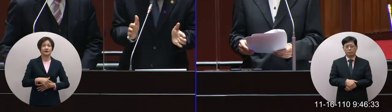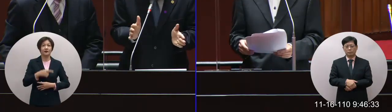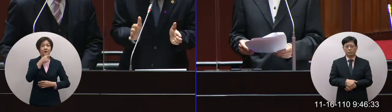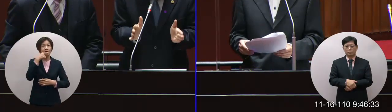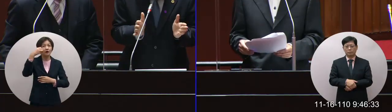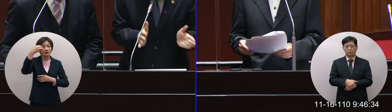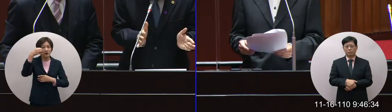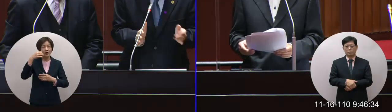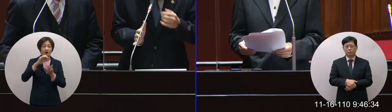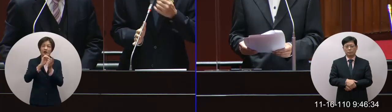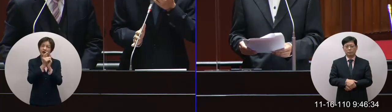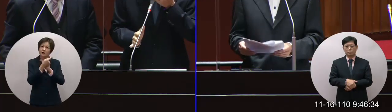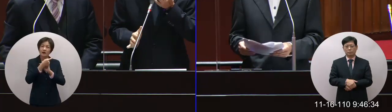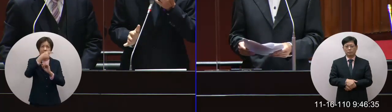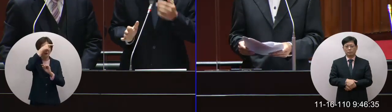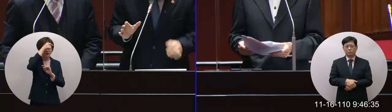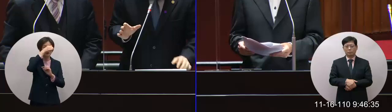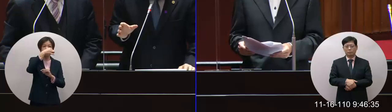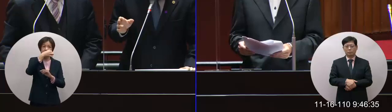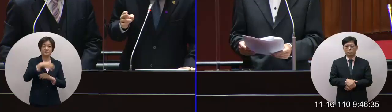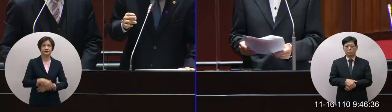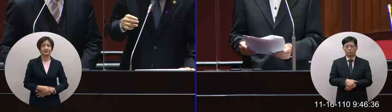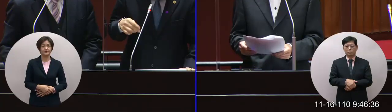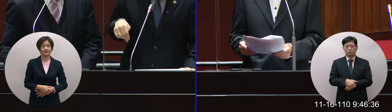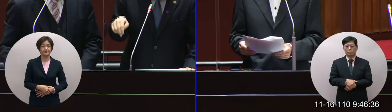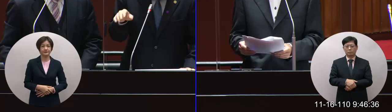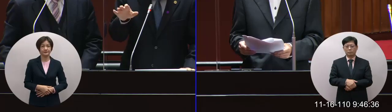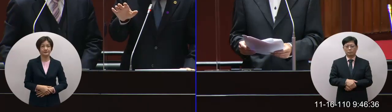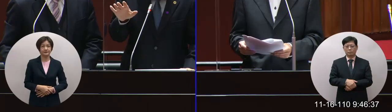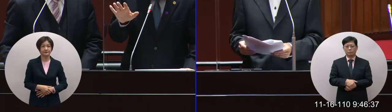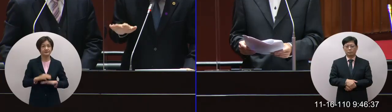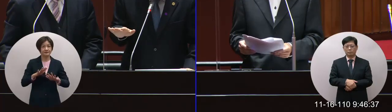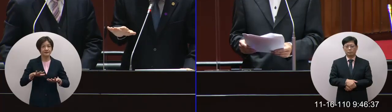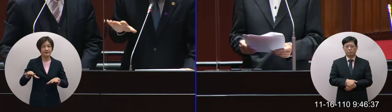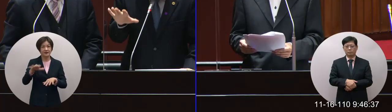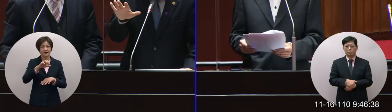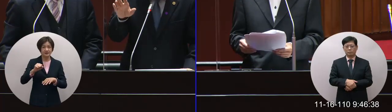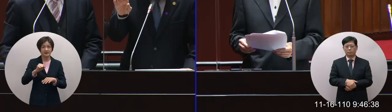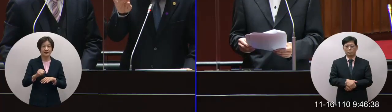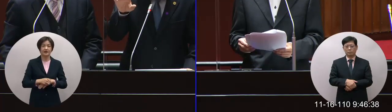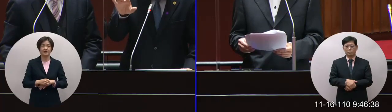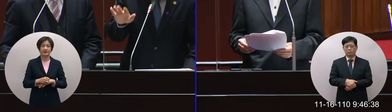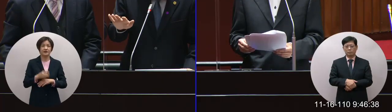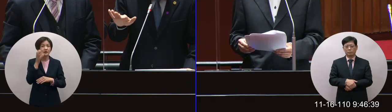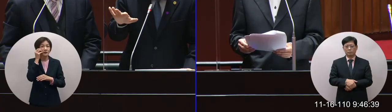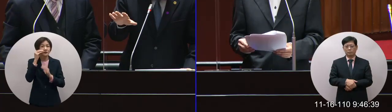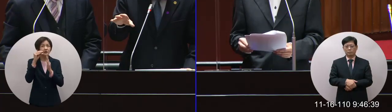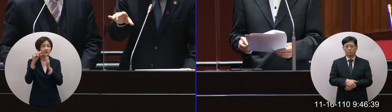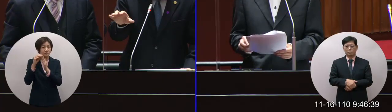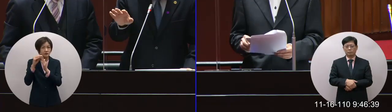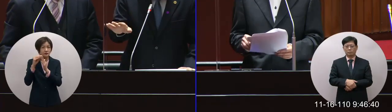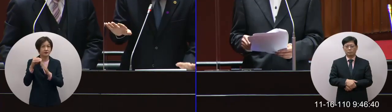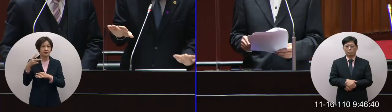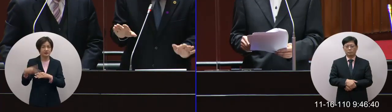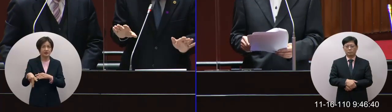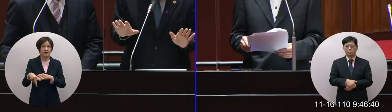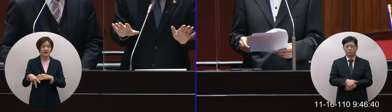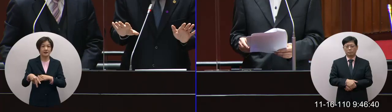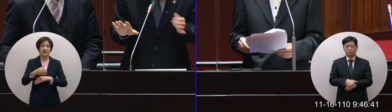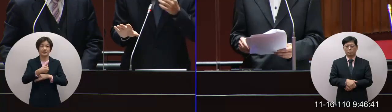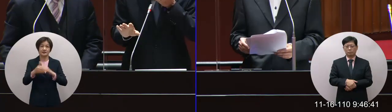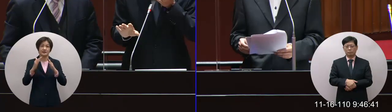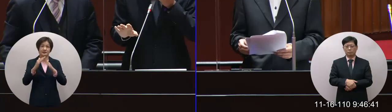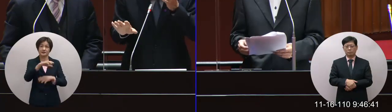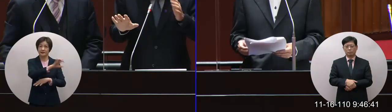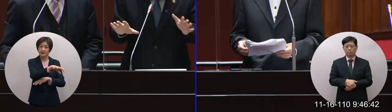紅燈的可能會變成黃燈或綠燈那我們現在整個包括交目觀光局跟這個所有地方的